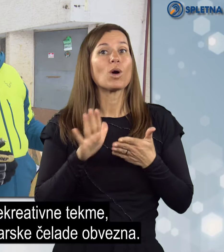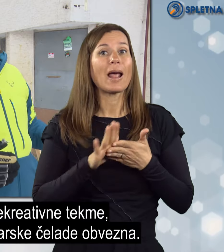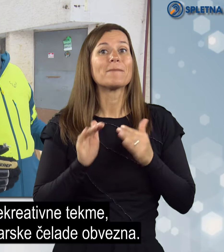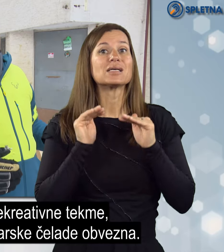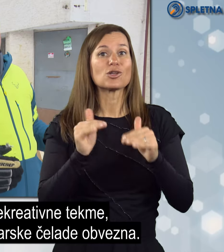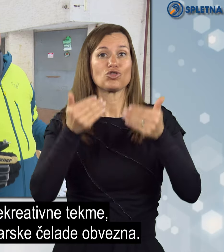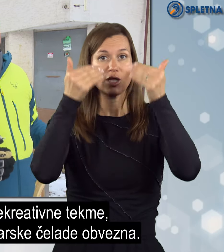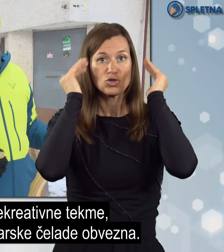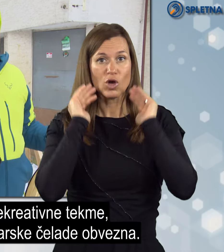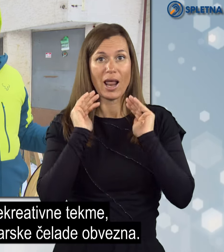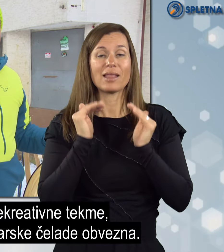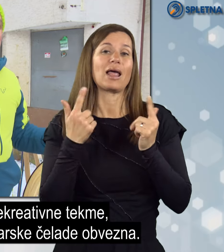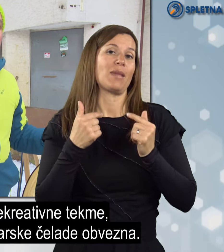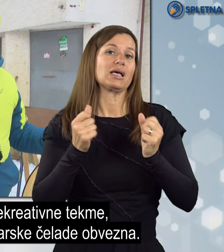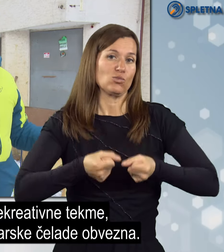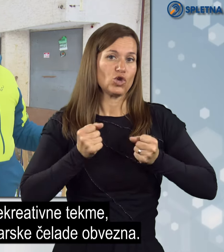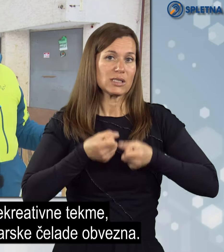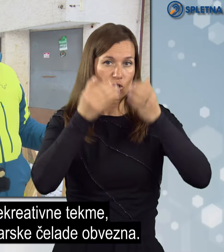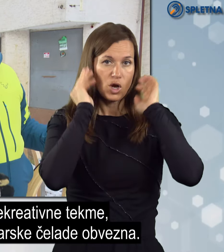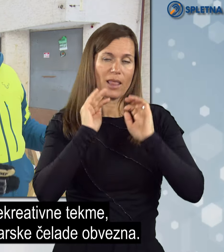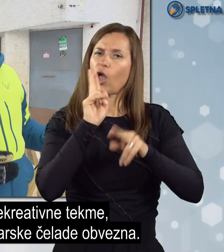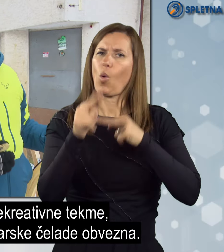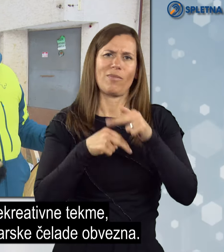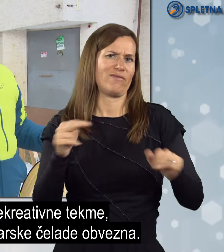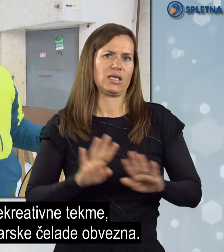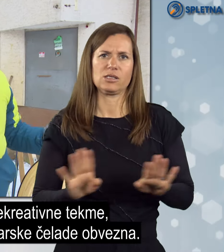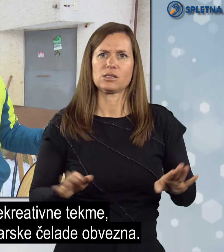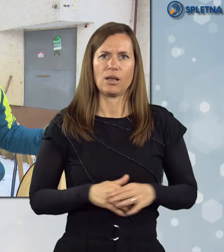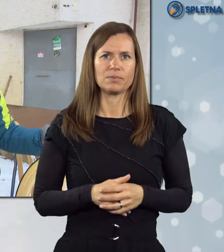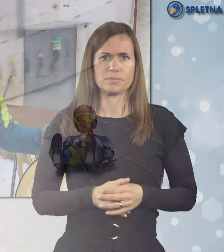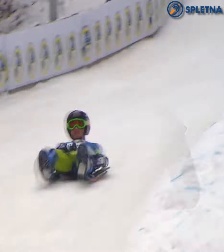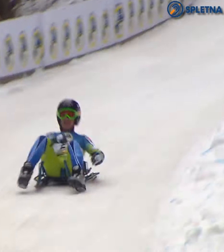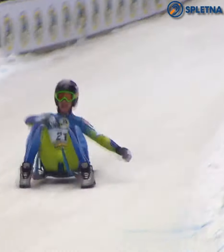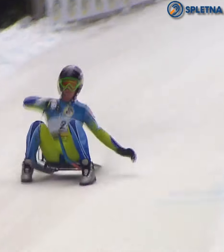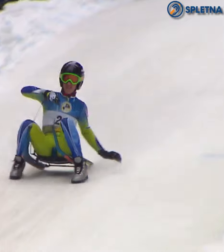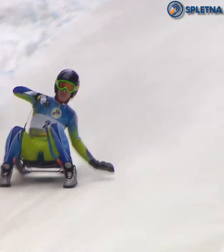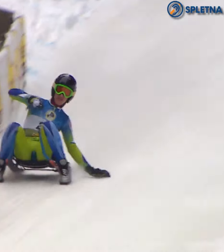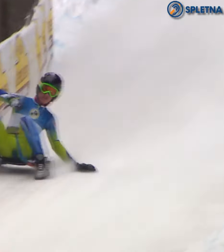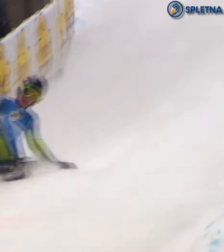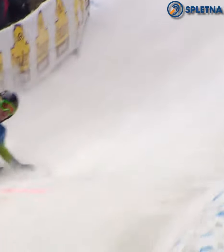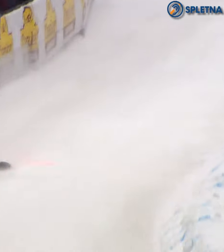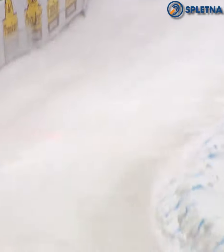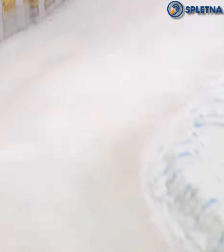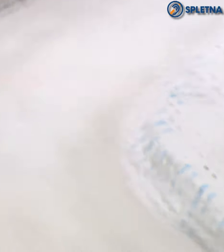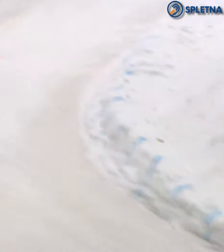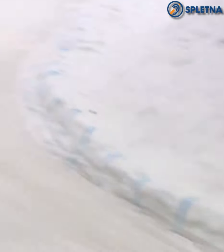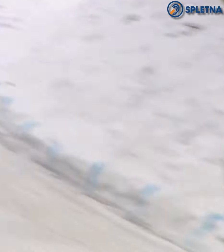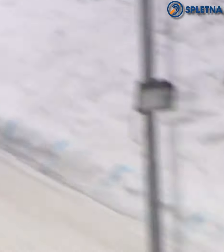uporaba zaščitne čelade, oziroma smučarske čelade obvezna. čefaz pa.